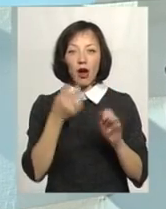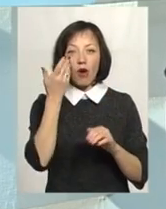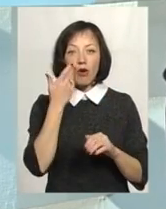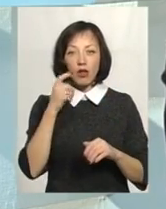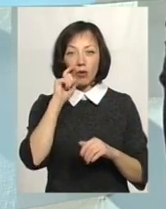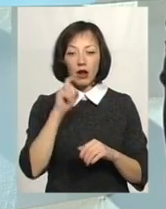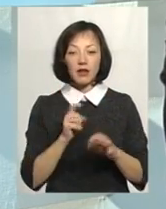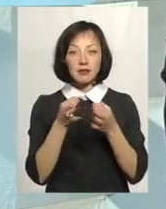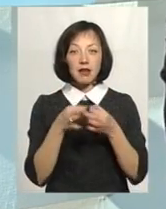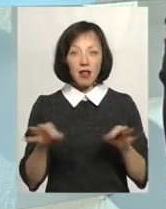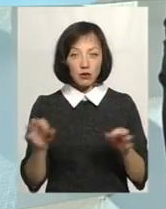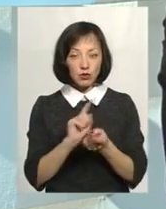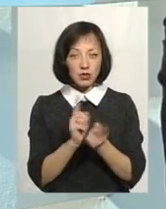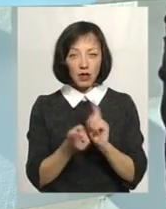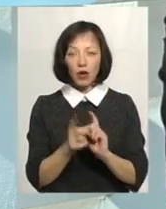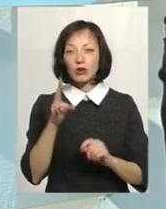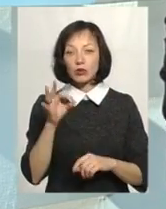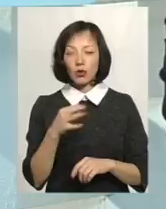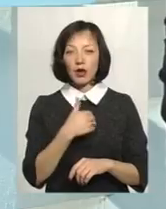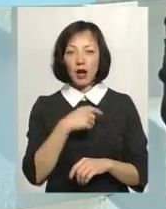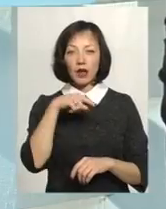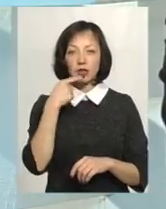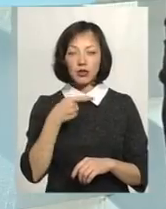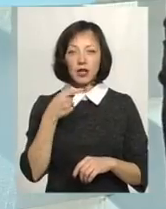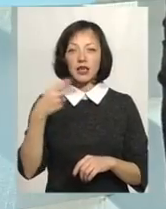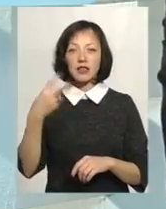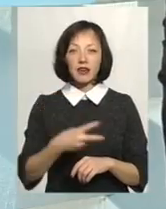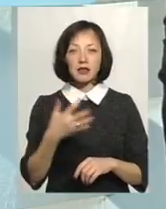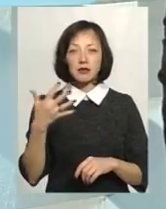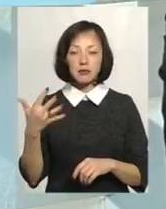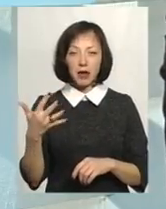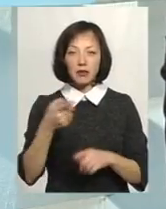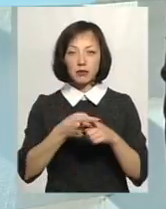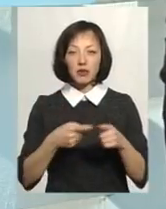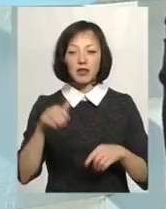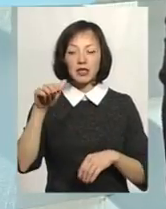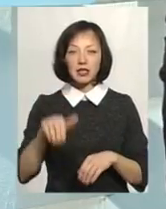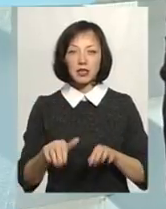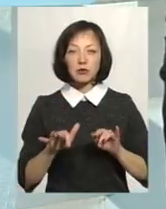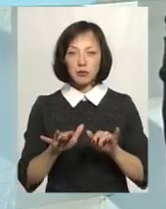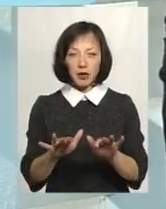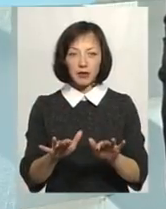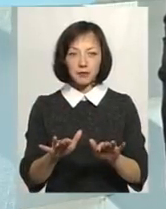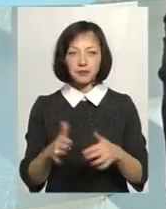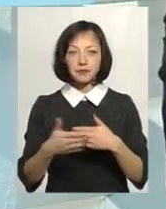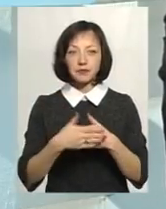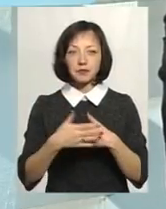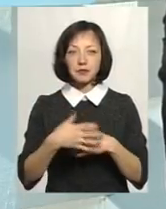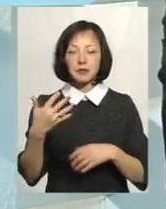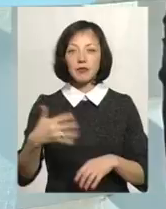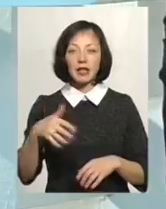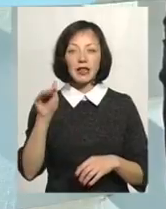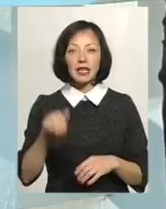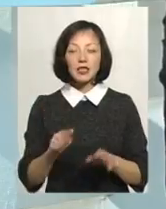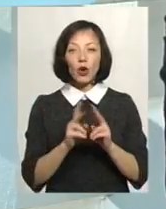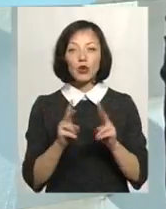незалежною, але, я кажу, 25,5 тисяч справ, близько 50 тисяч